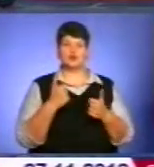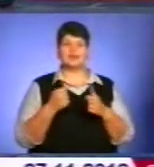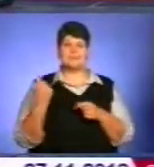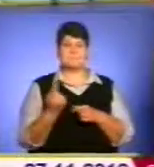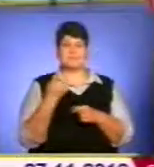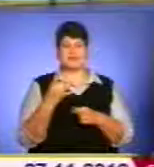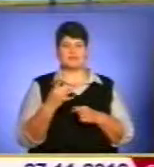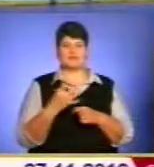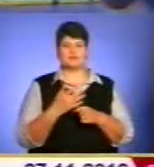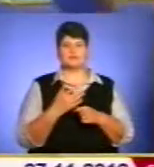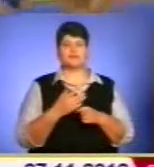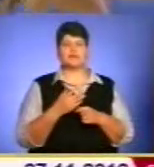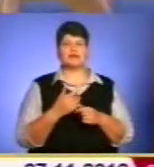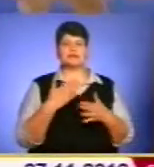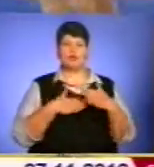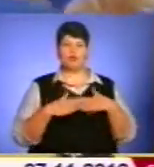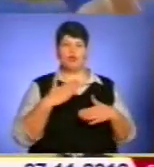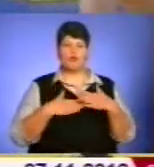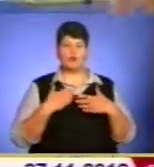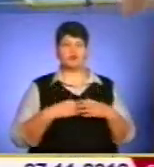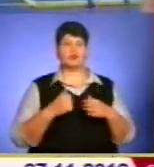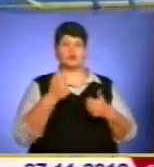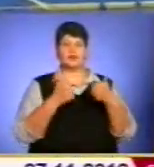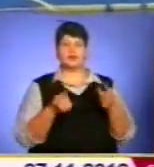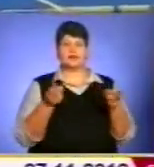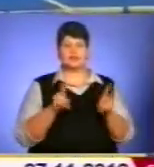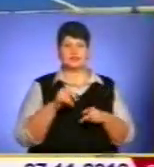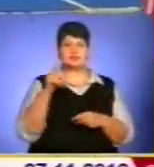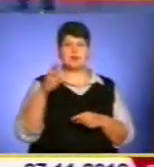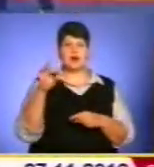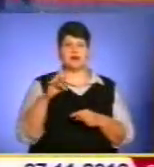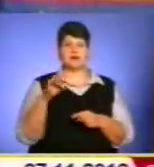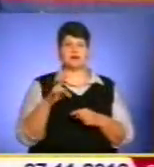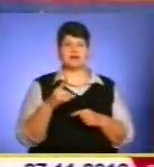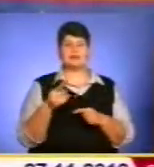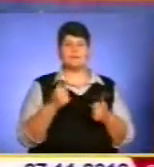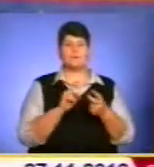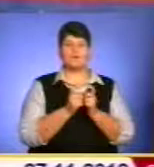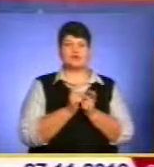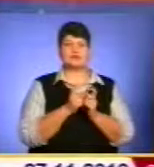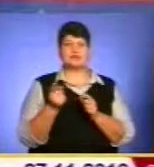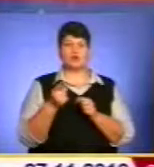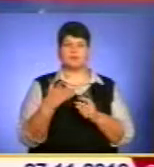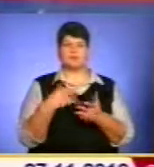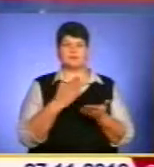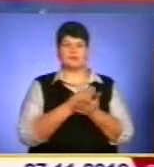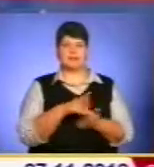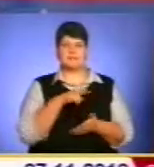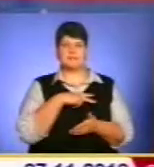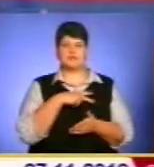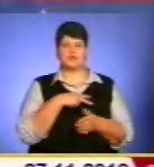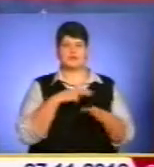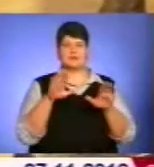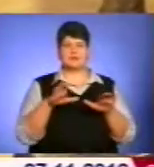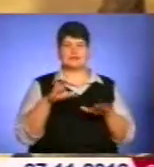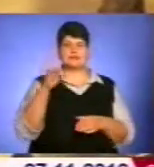вперше. Задоволеними турніром залишилися вихованці Зборазької школи та борці із Тернополя, які посіли призові місця на меморіалісті